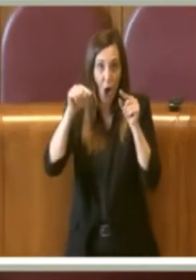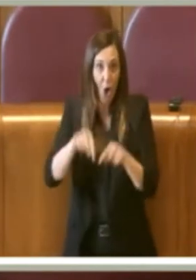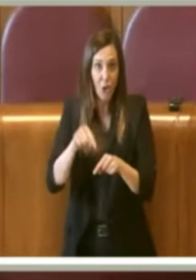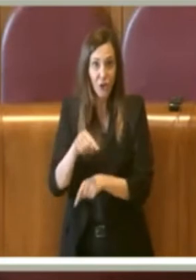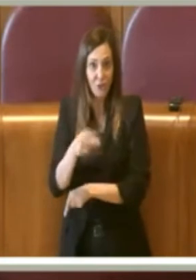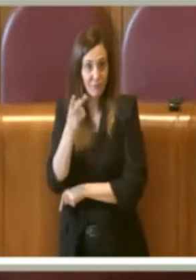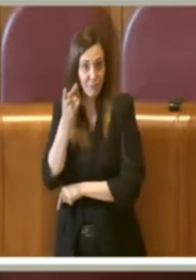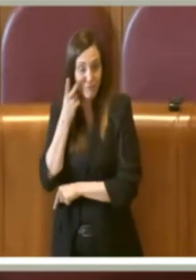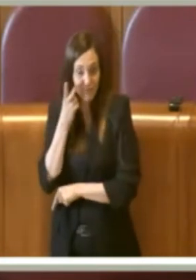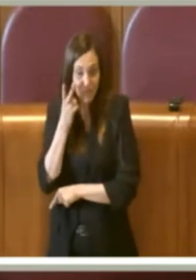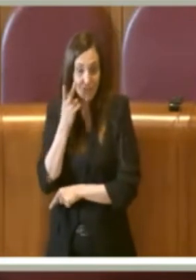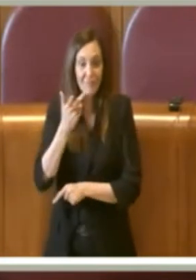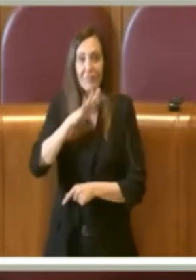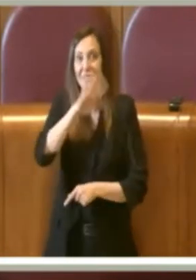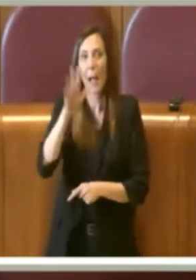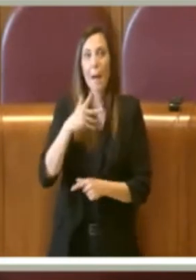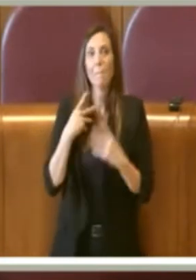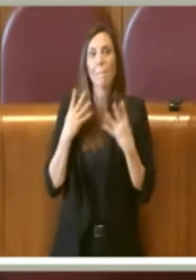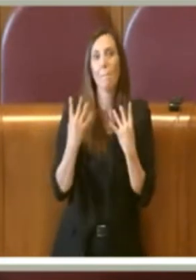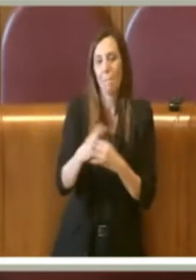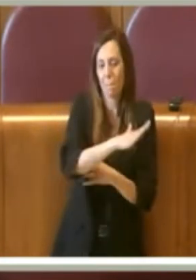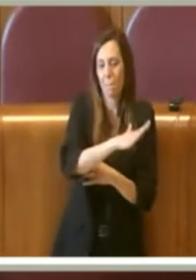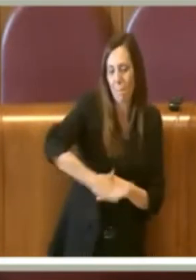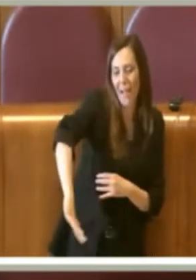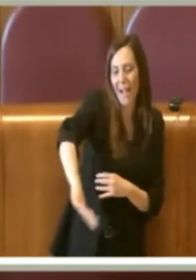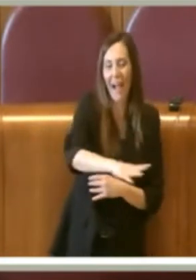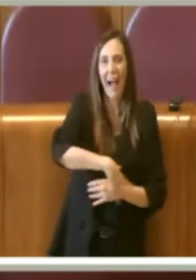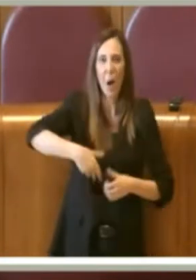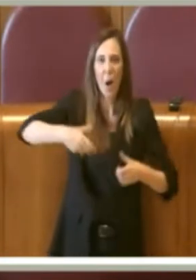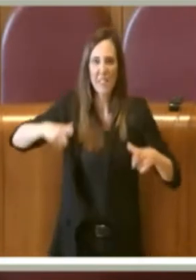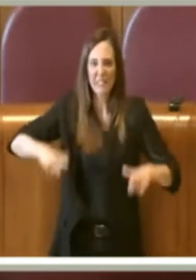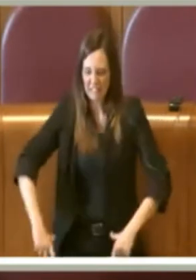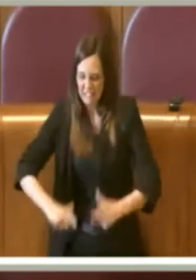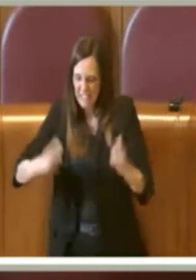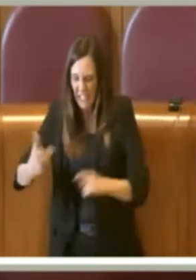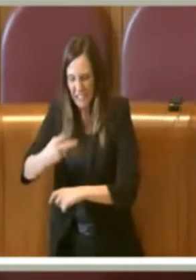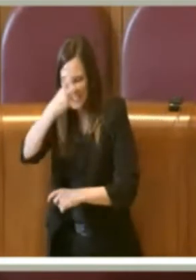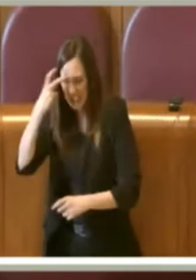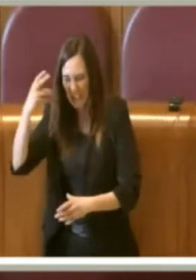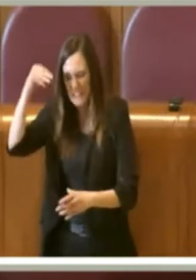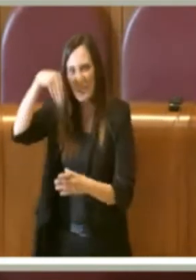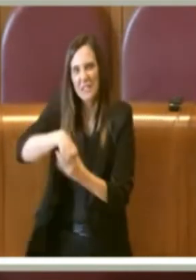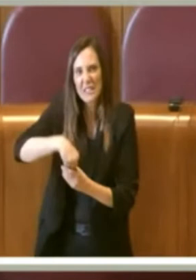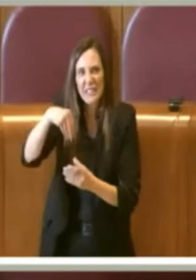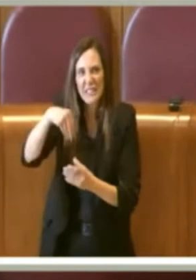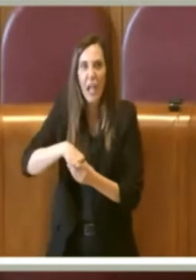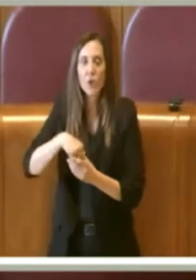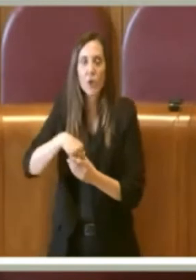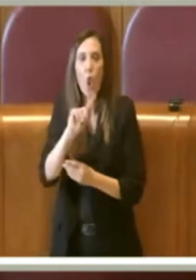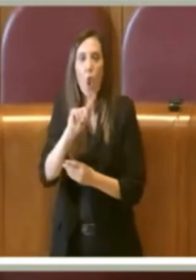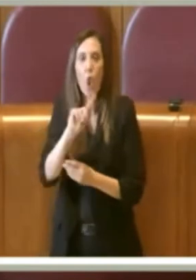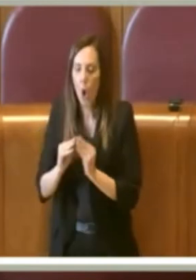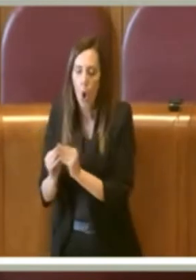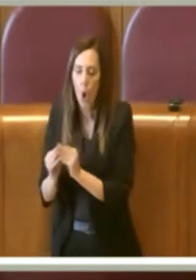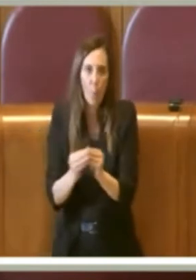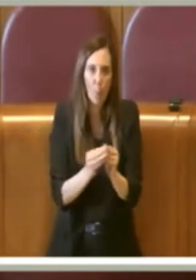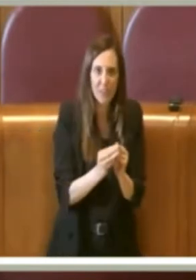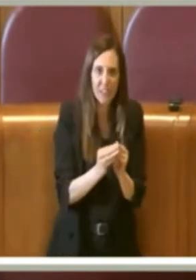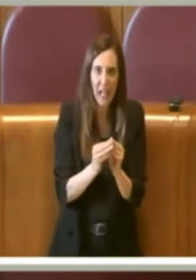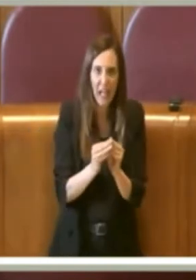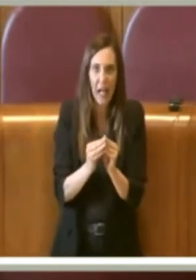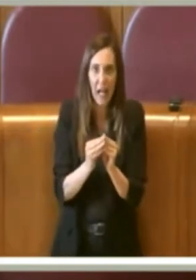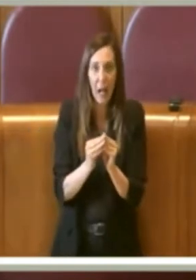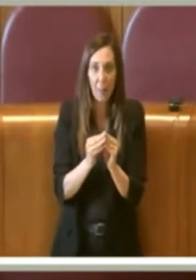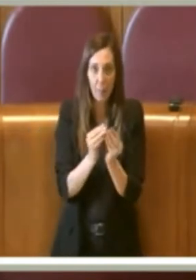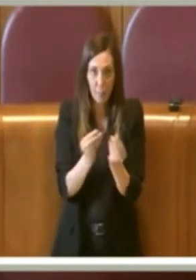vengono svolte nei parchi, troviamo buste nere con dentro materiale non compostabile, questo regolamento dà